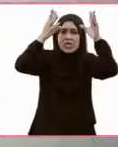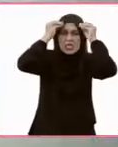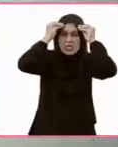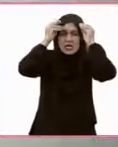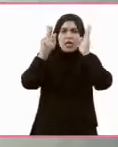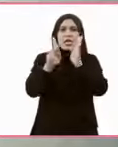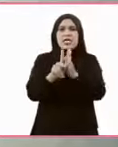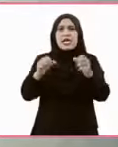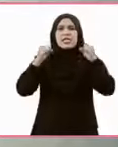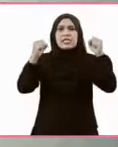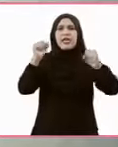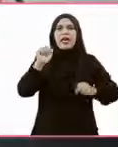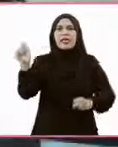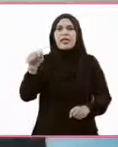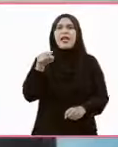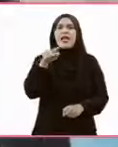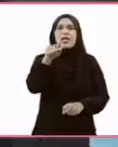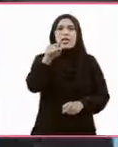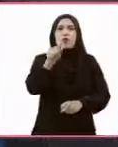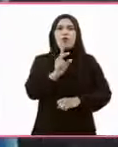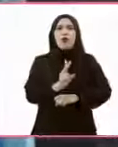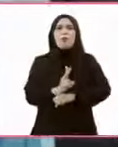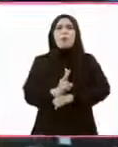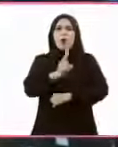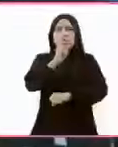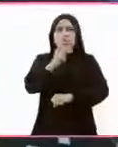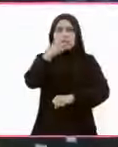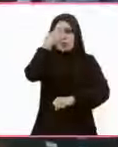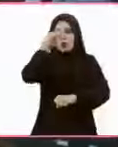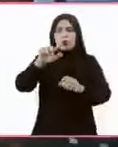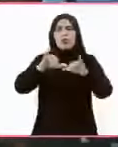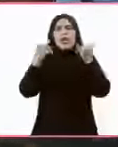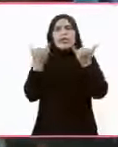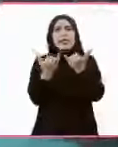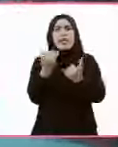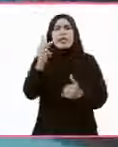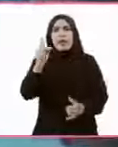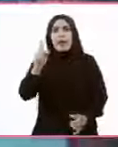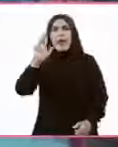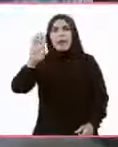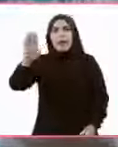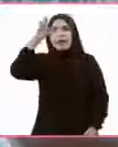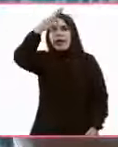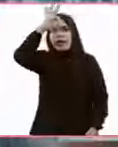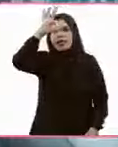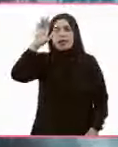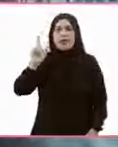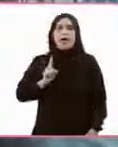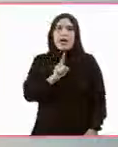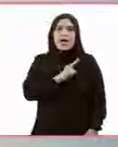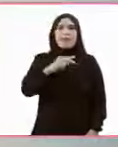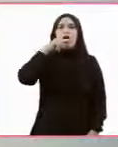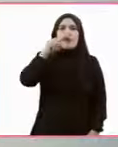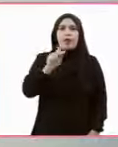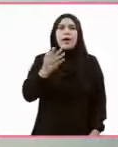harus mengerti bahwa faktor kesehatan Adalah faktor prioritas bagi Yayasan Kemala Bayangkari